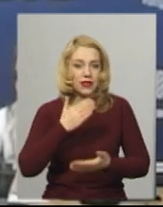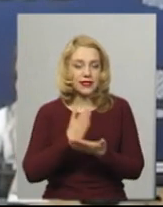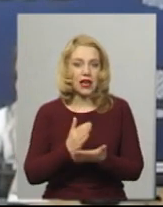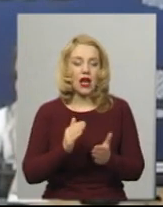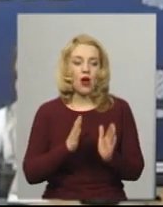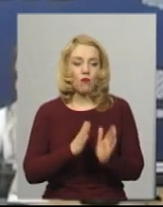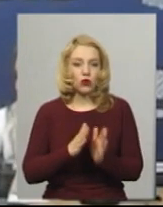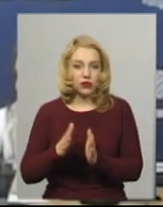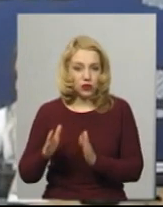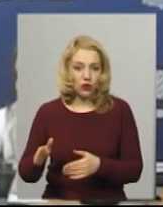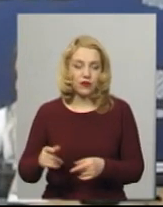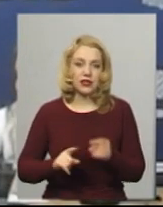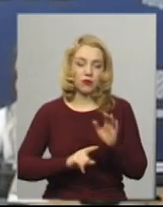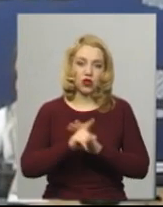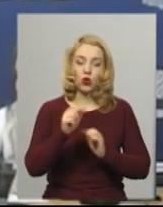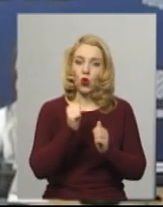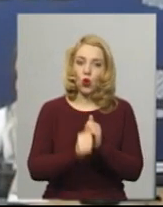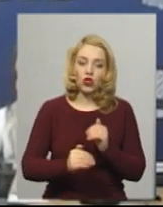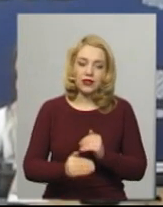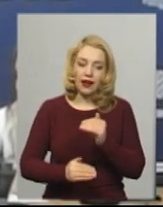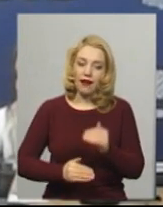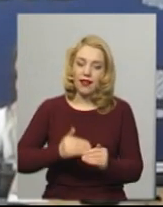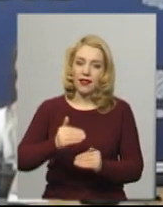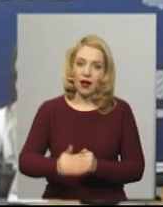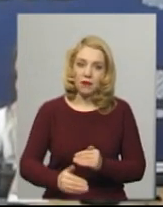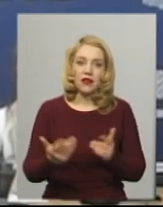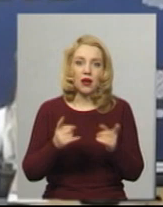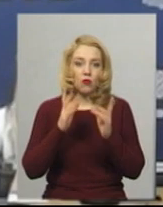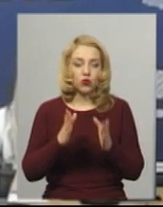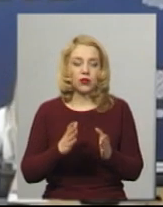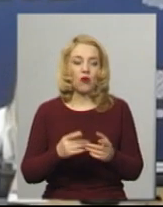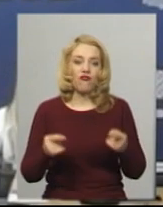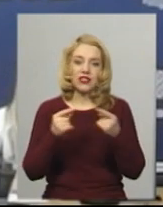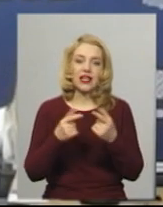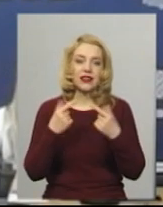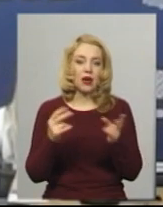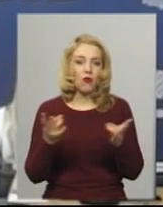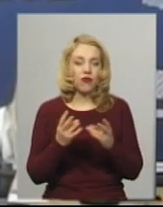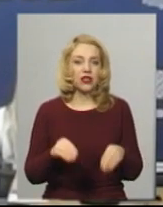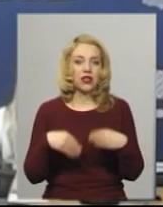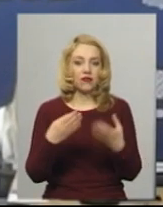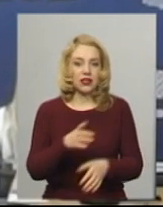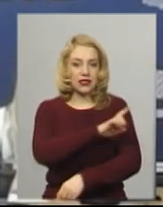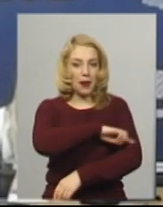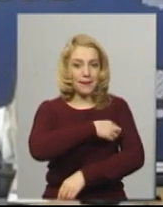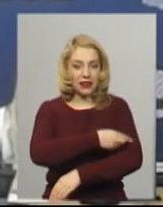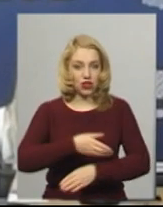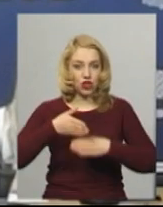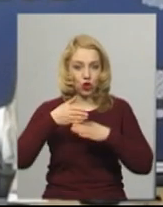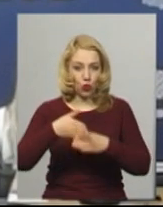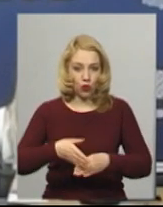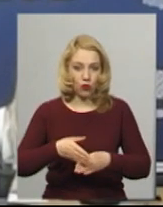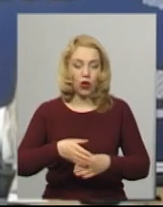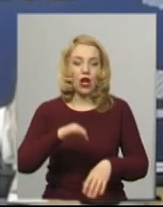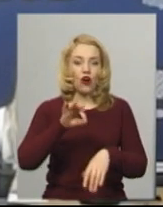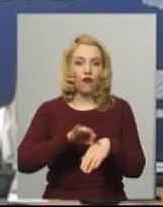початку кожного з етапів, за яким буде визначатися, де має надаватись медична допомога хворим на